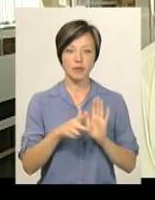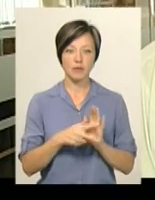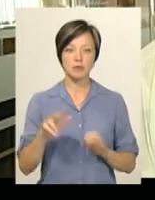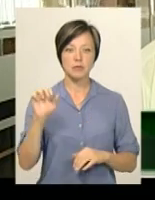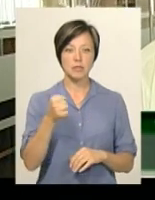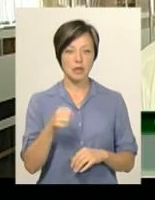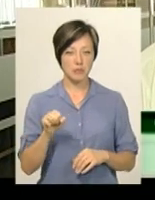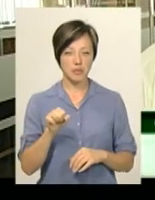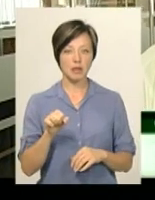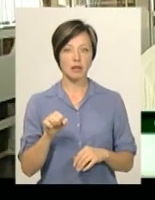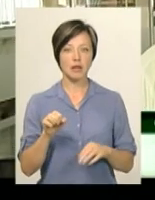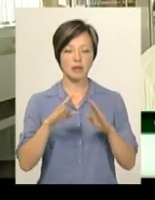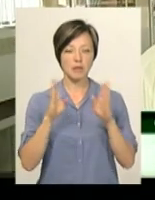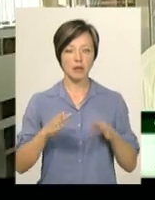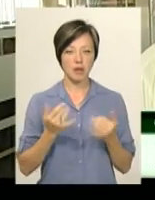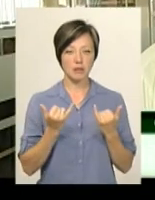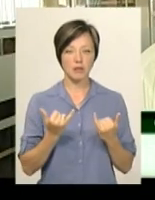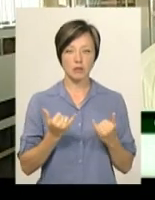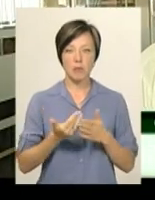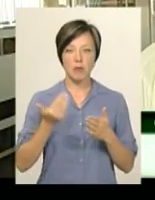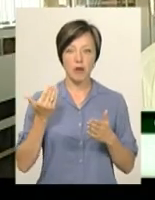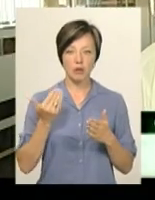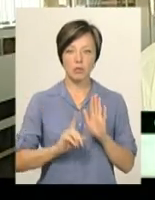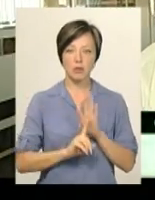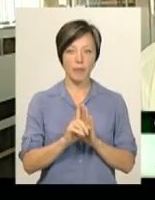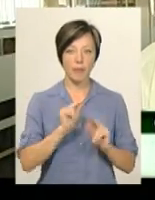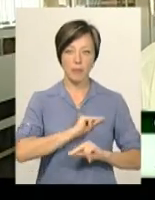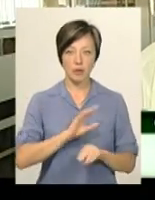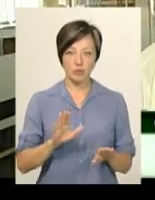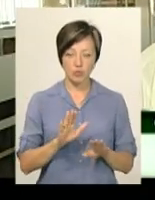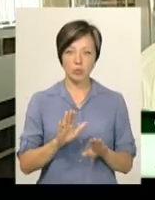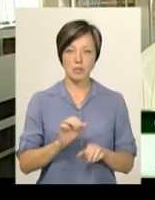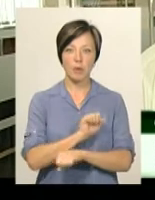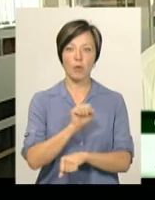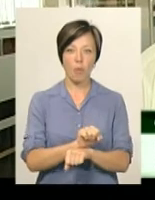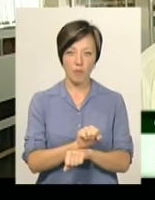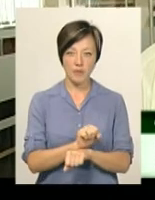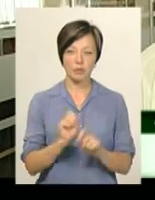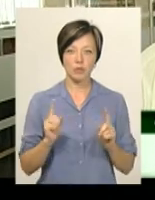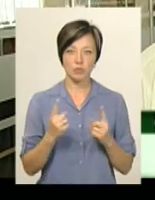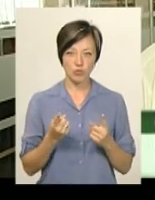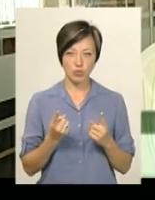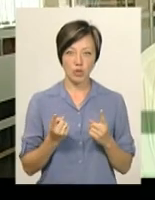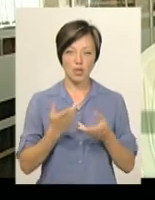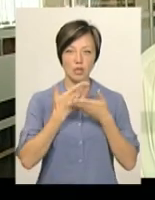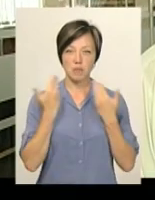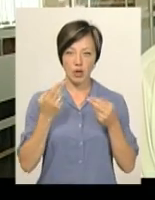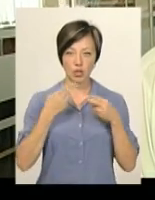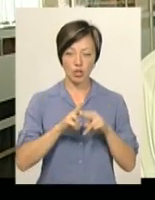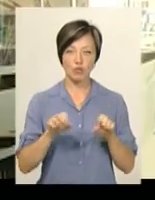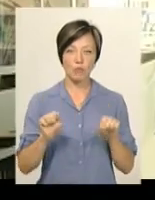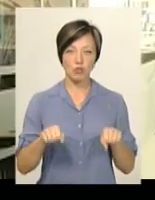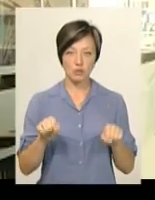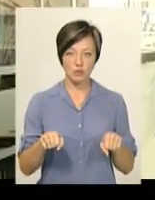термінал наш попереднього запису не працює, він заблокований, тому що немає технічної